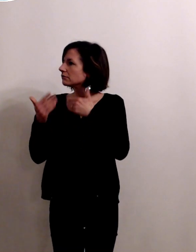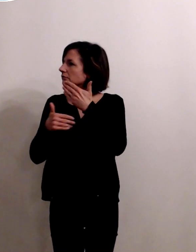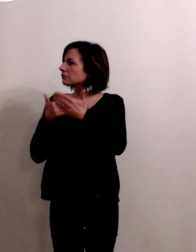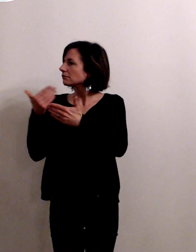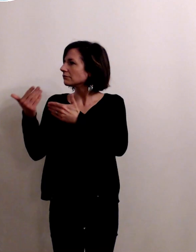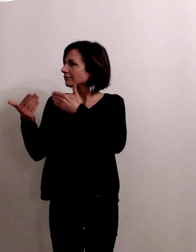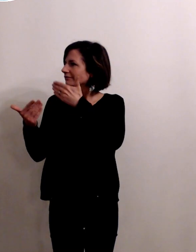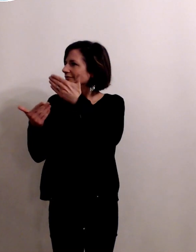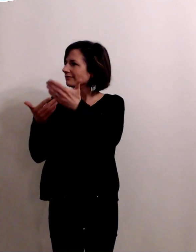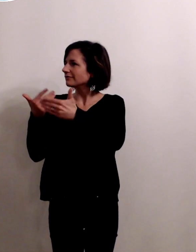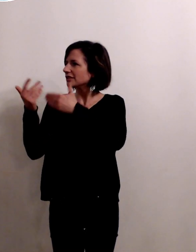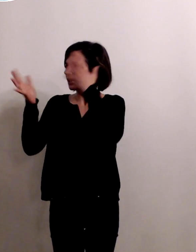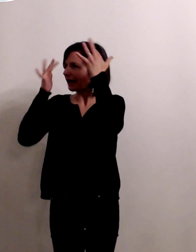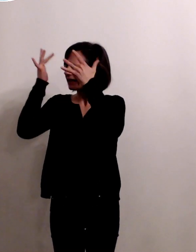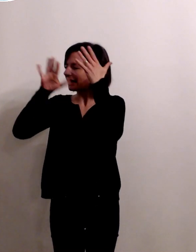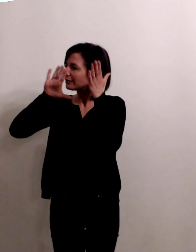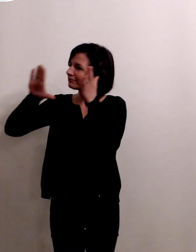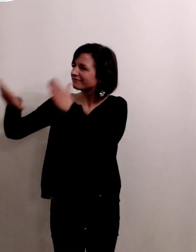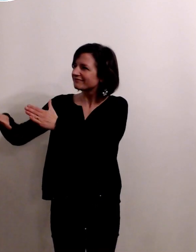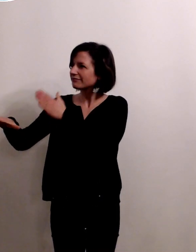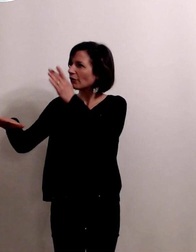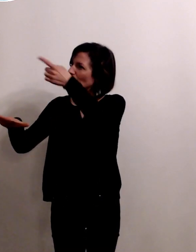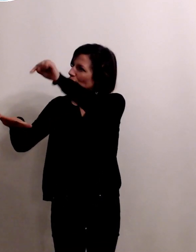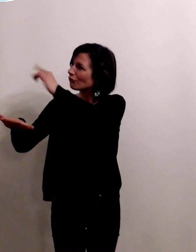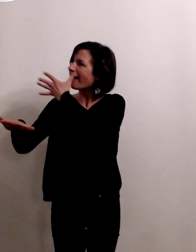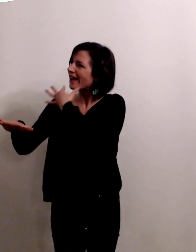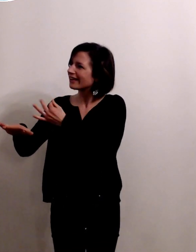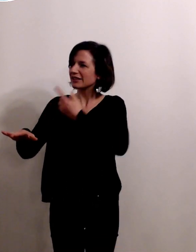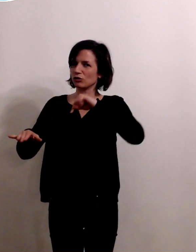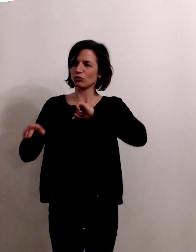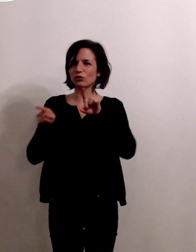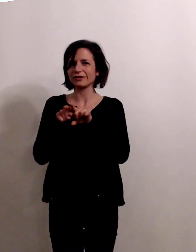voilà on est beaucoup plus à l'aise vous et nous